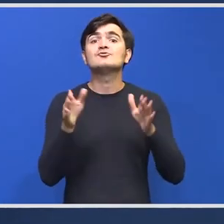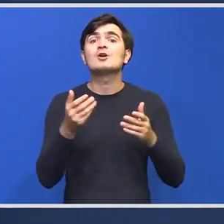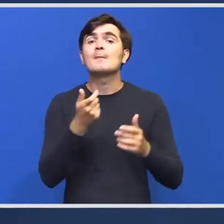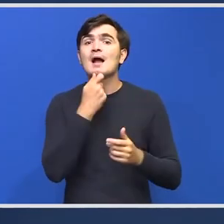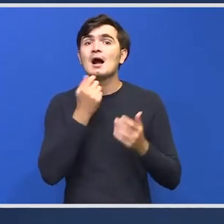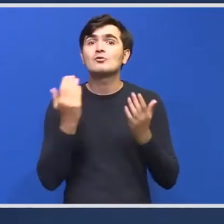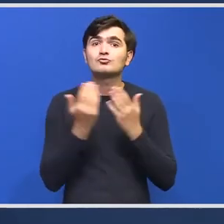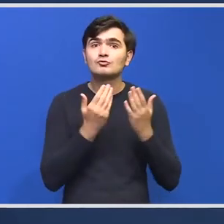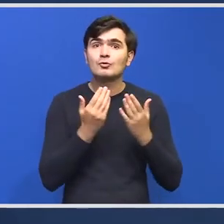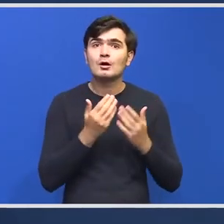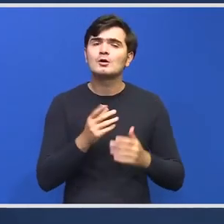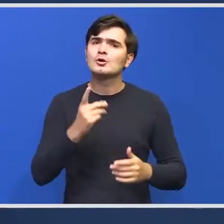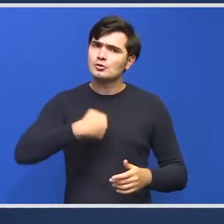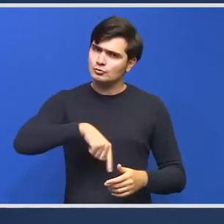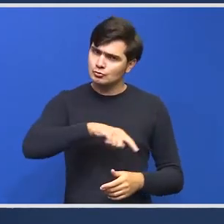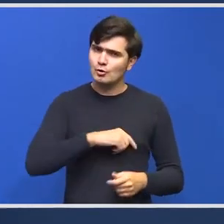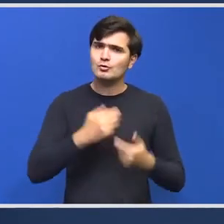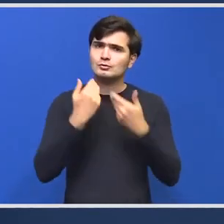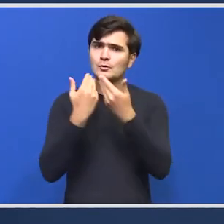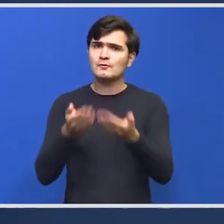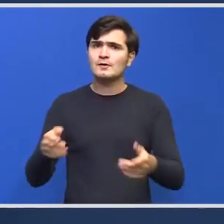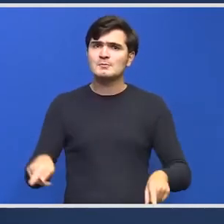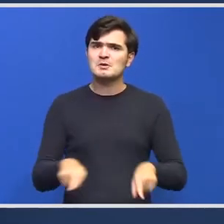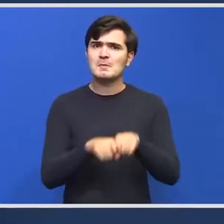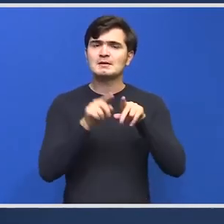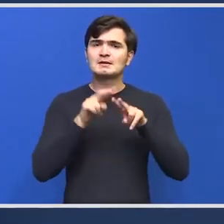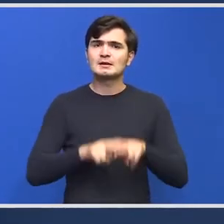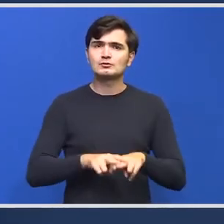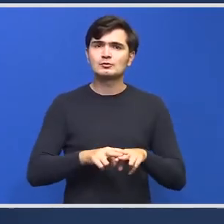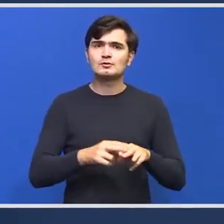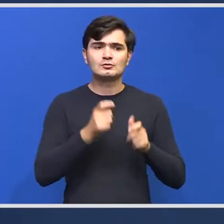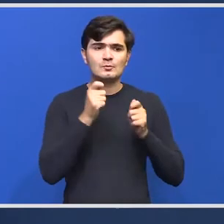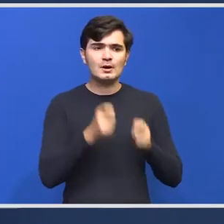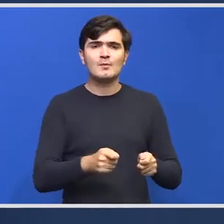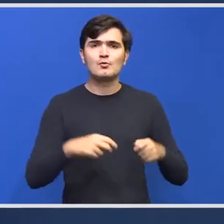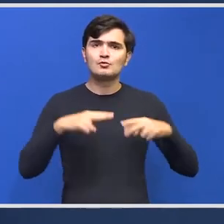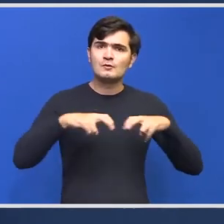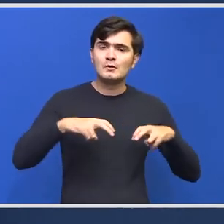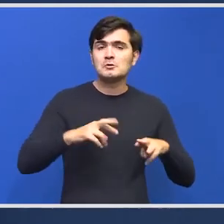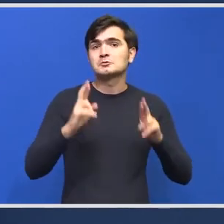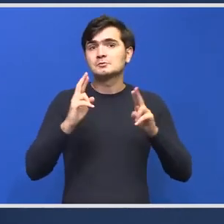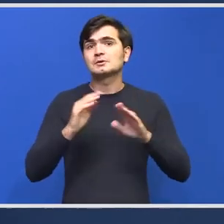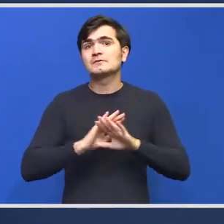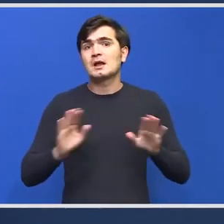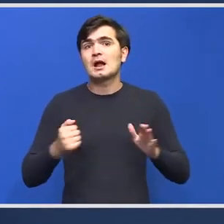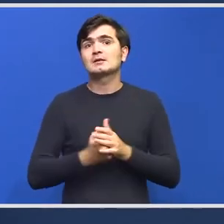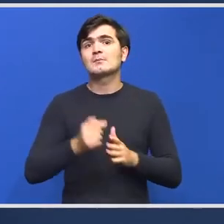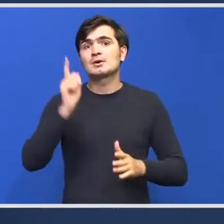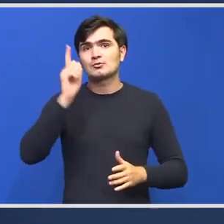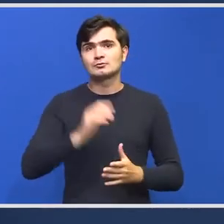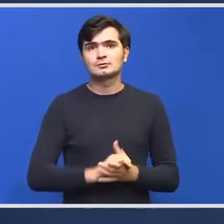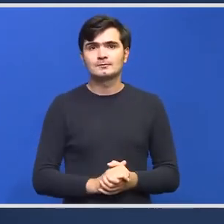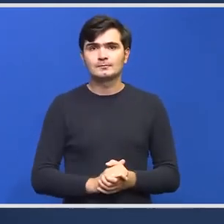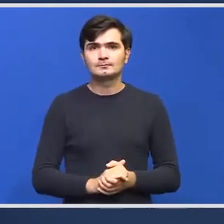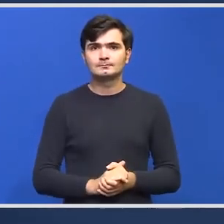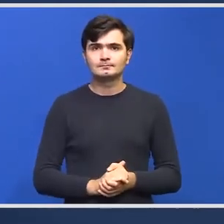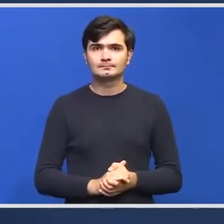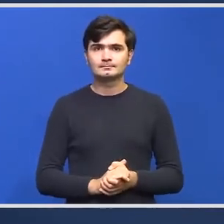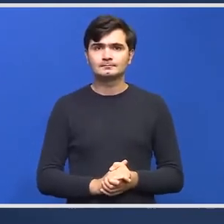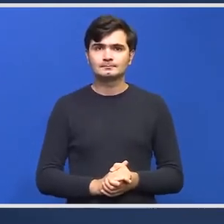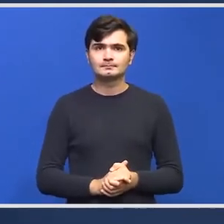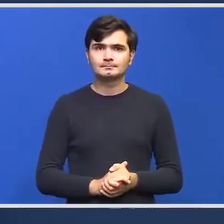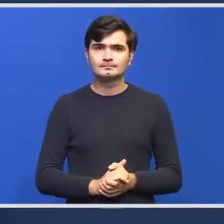este îndeparat. Cu sigur, noi vom aloca resursele imediat ce am raportul de evaluare, deci sper să fie gata până atunci. Cătălina Mănoiu,